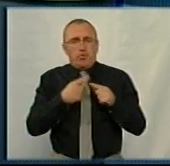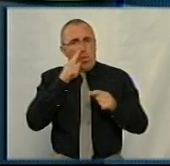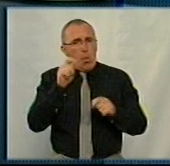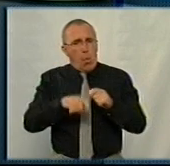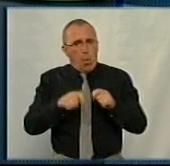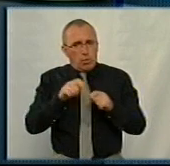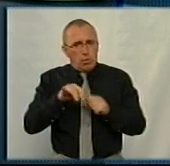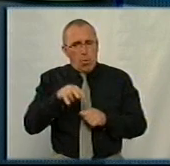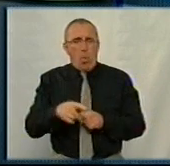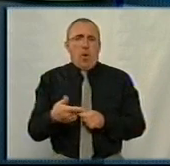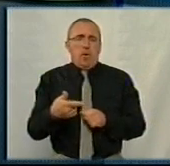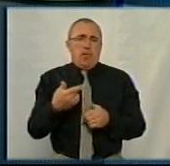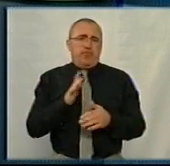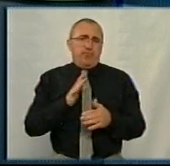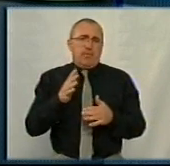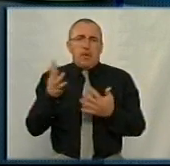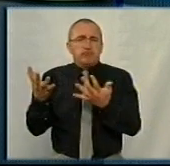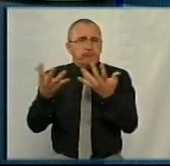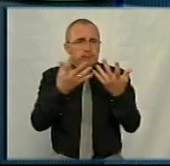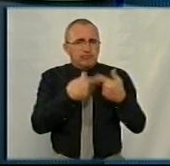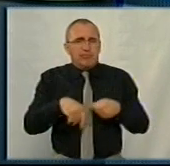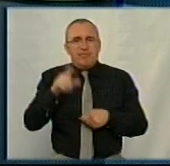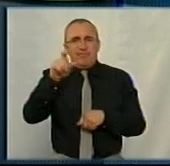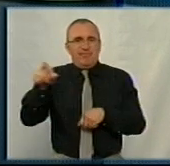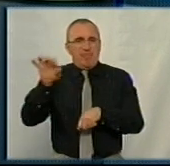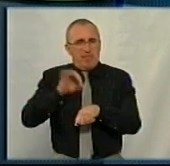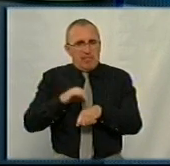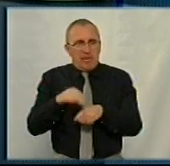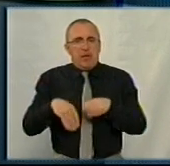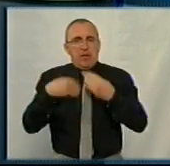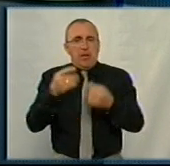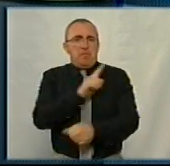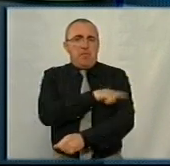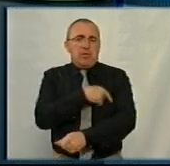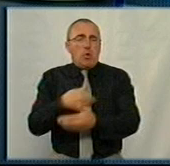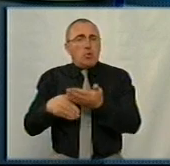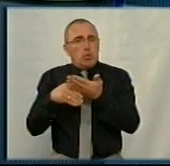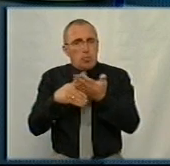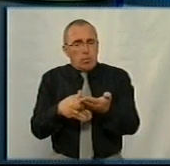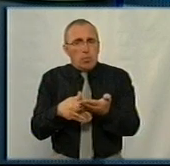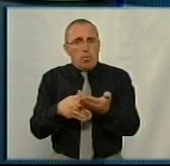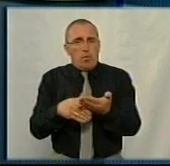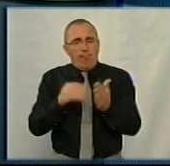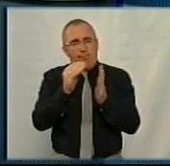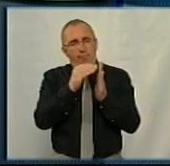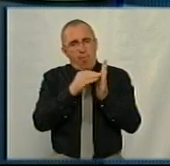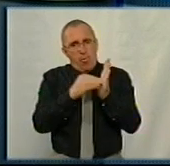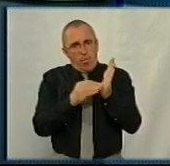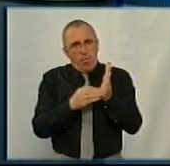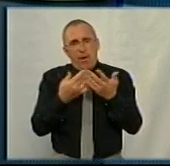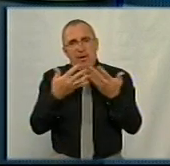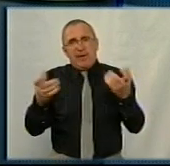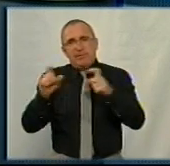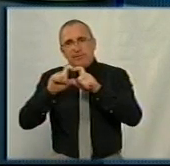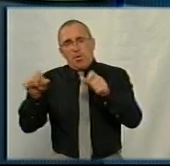в кожній програмі обраховується чисельність пацієнтів, яким надається ця медична допомога. Вона в обліку в різних закладах